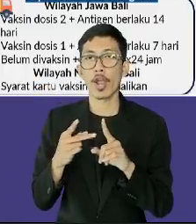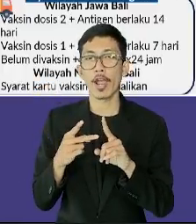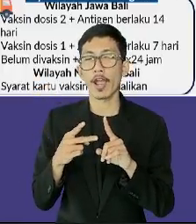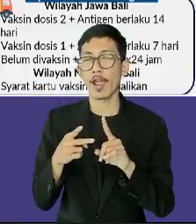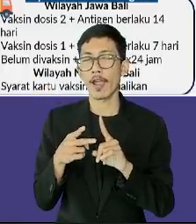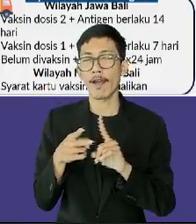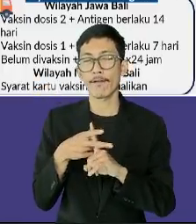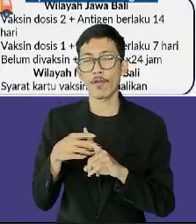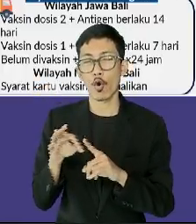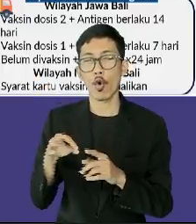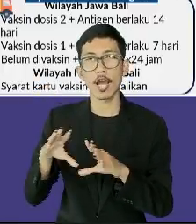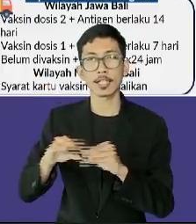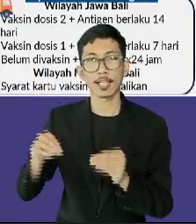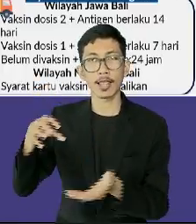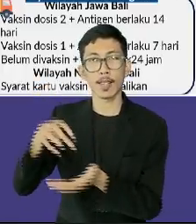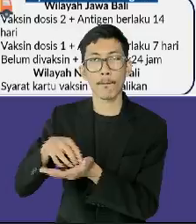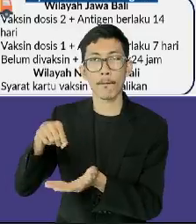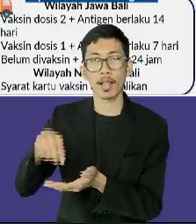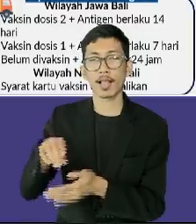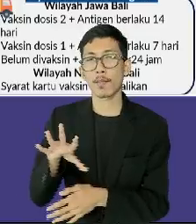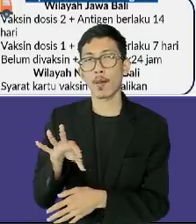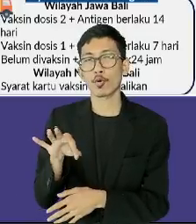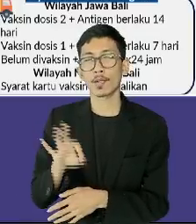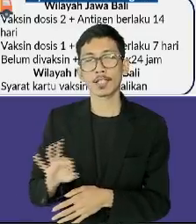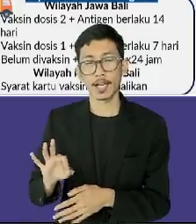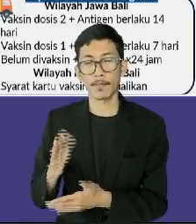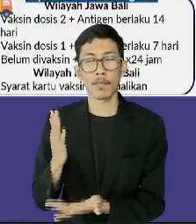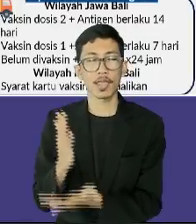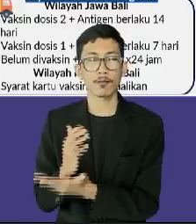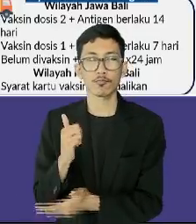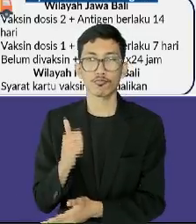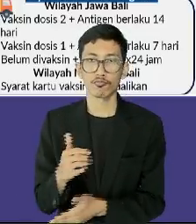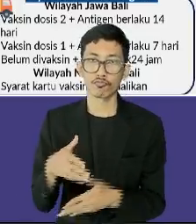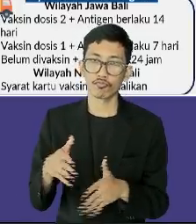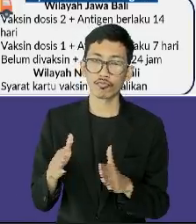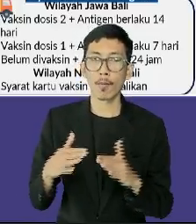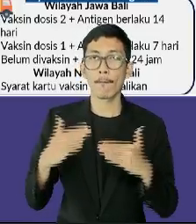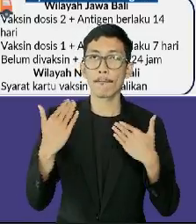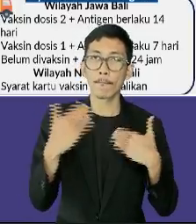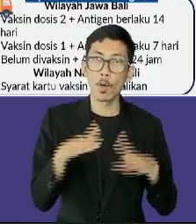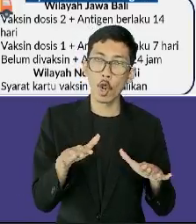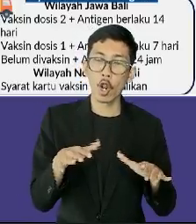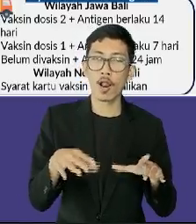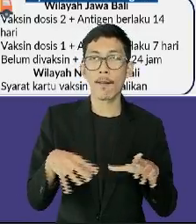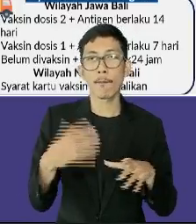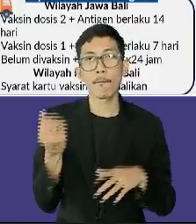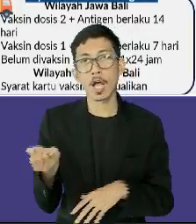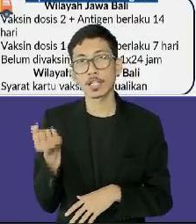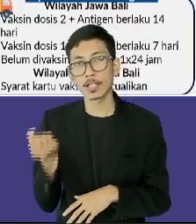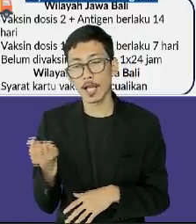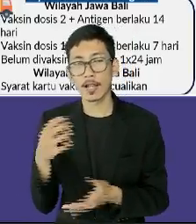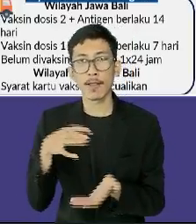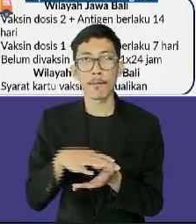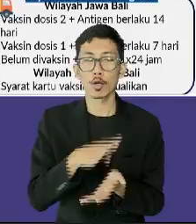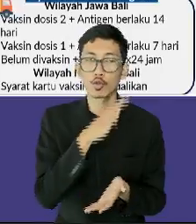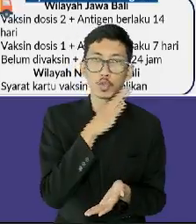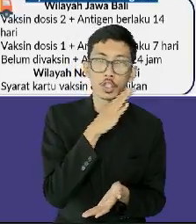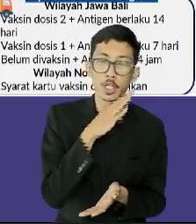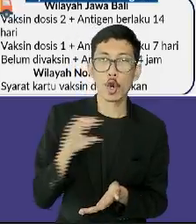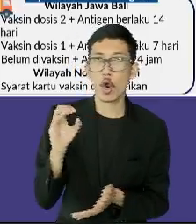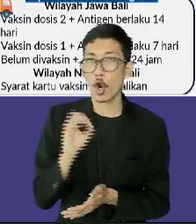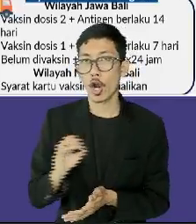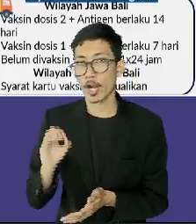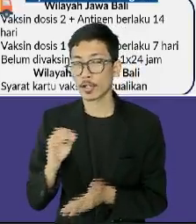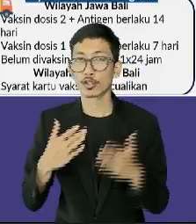mencapai 50%. Kedua, pusat perbelanjaan mal atau di daerah zona kuning dan oranye